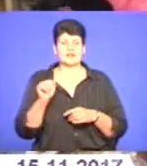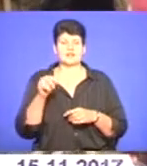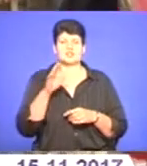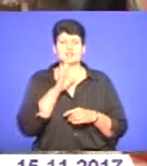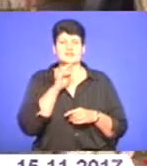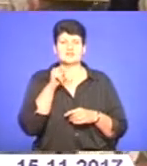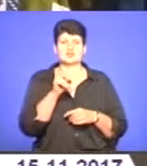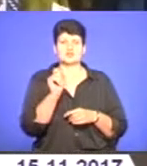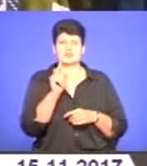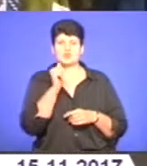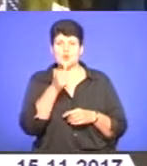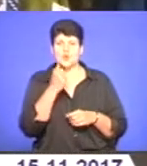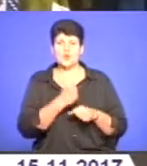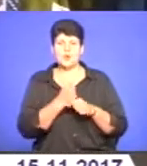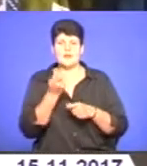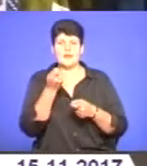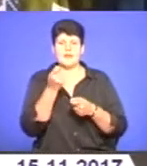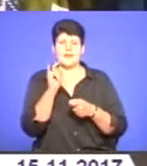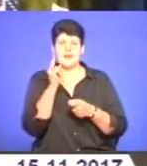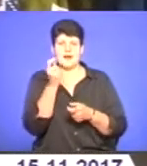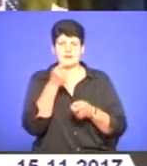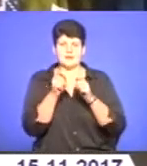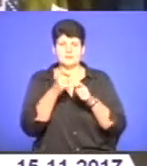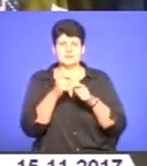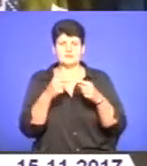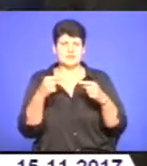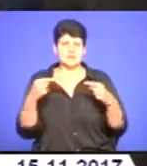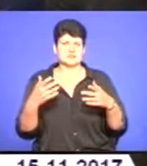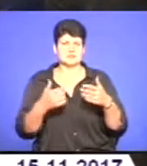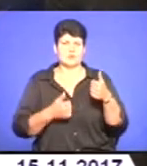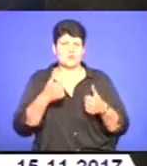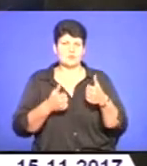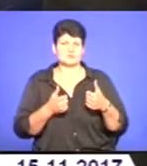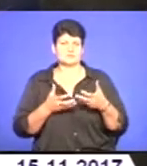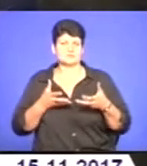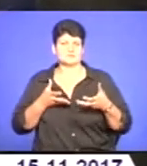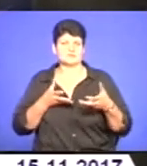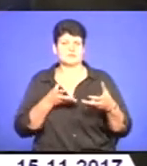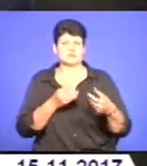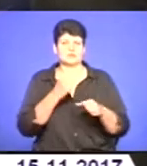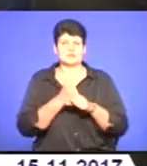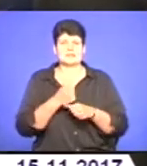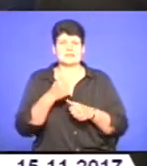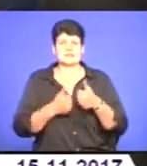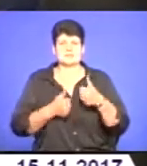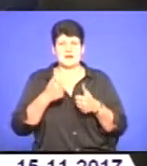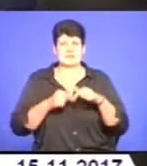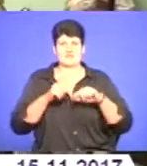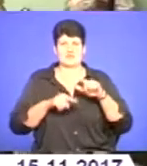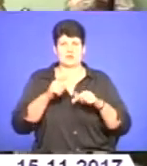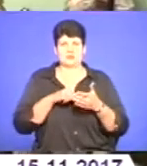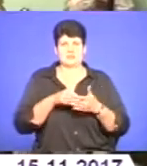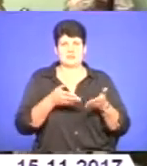року робить ляльки-мотанки. Участь у конкурсах різного рівня і надихнула запровадити творчі змагання у рідному місті.